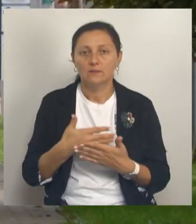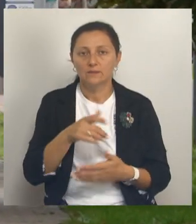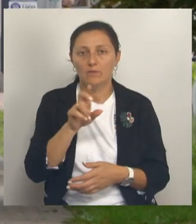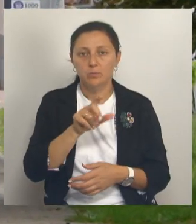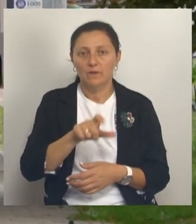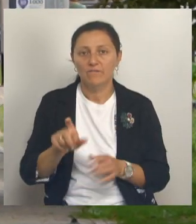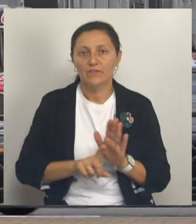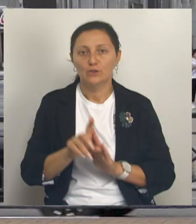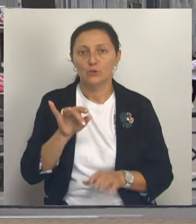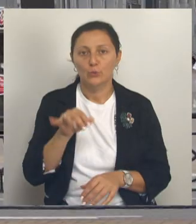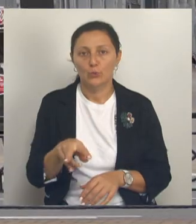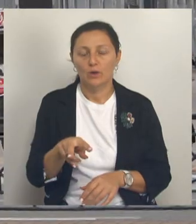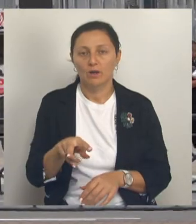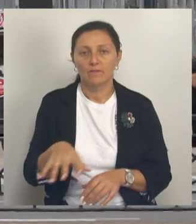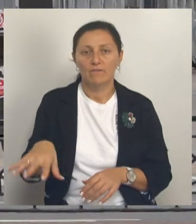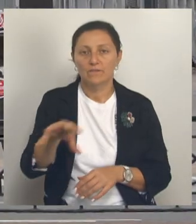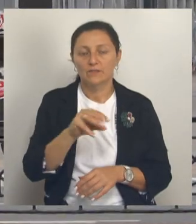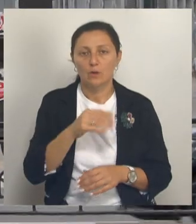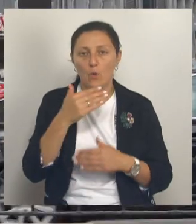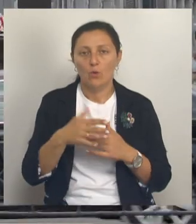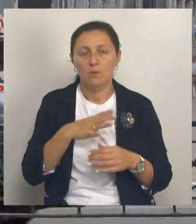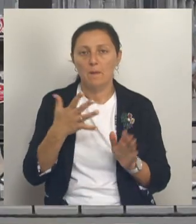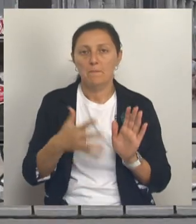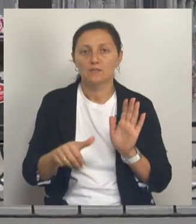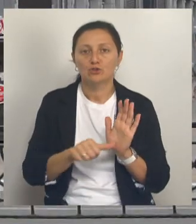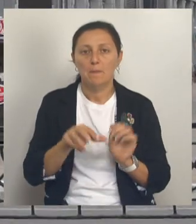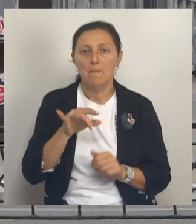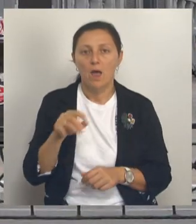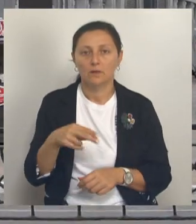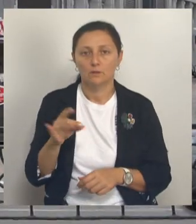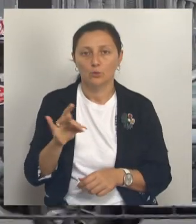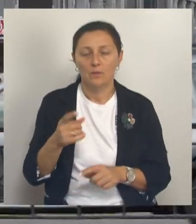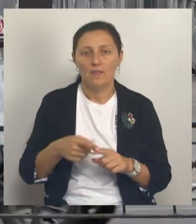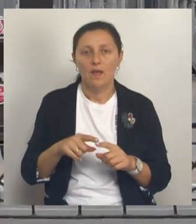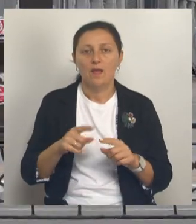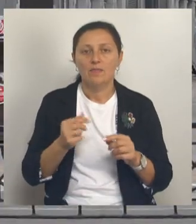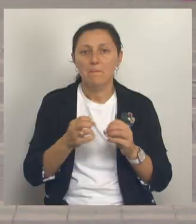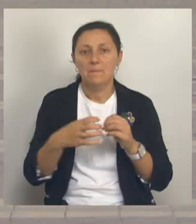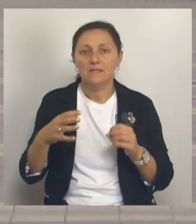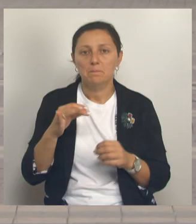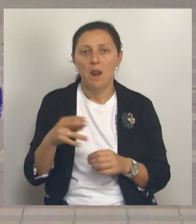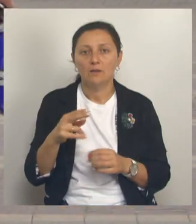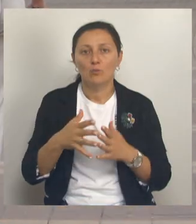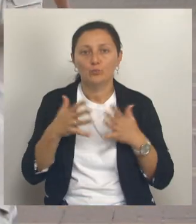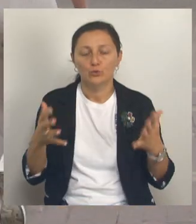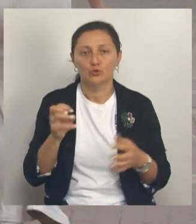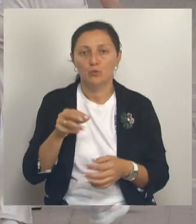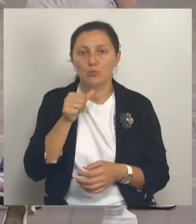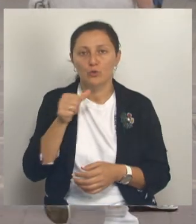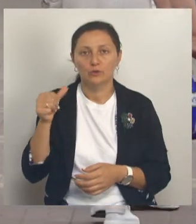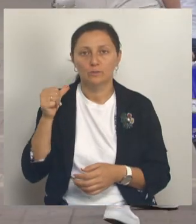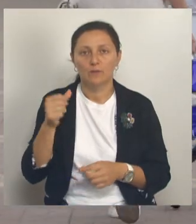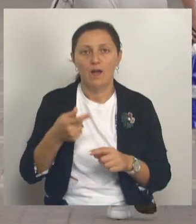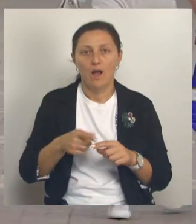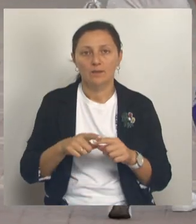К началу июля у жителей области на счетах было 56 миллиардов рублей. Это на 15 миллиардов больше, чем год назад. Правда, этот рост тоже